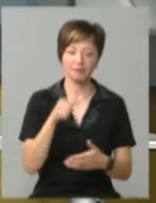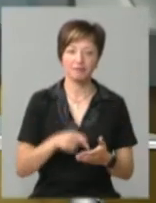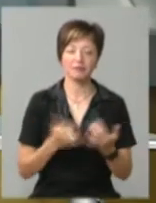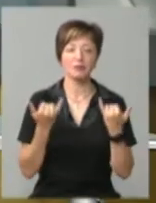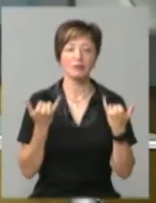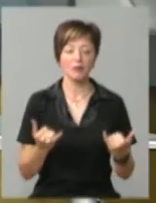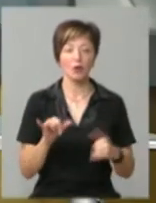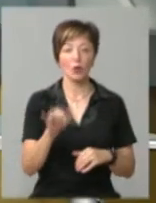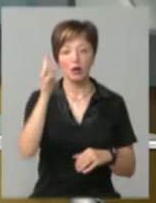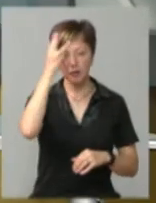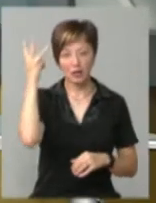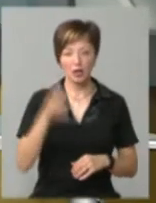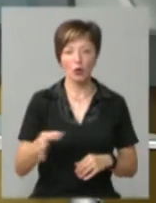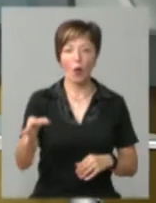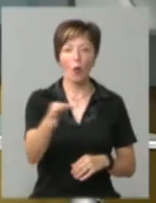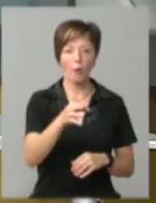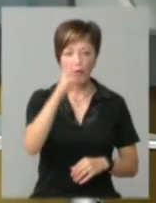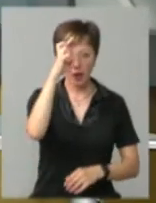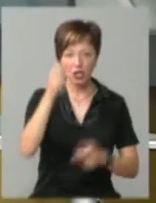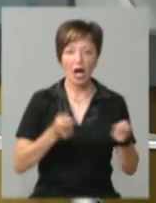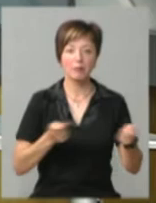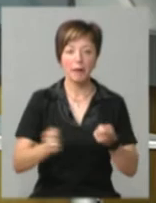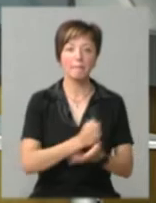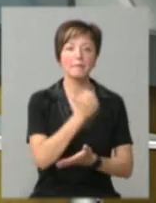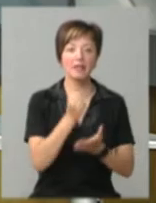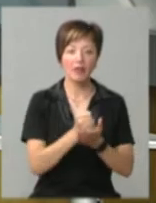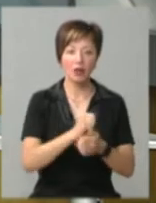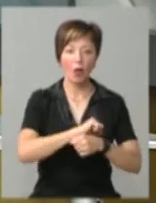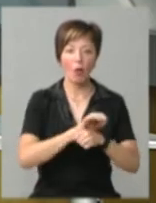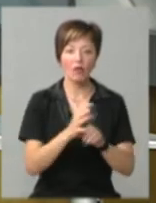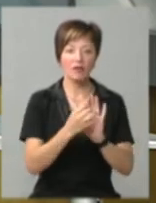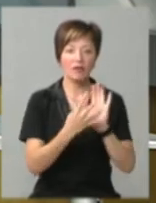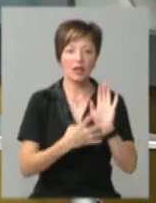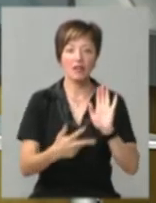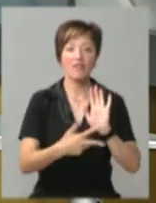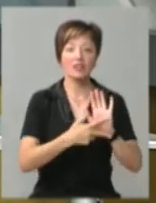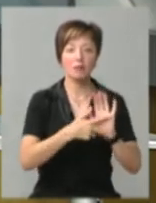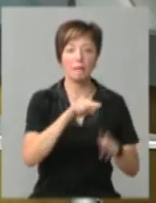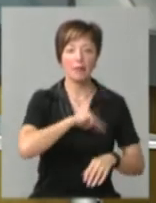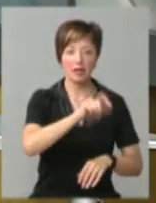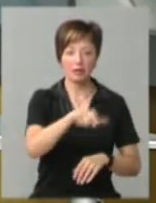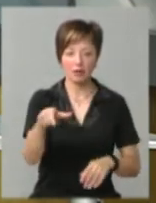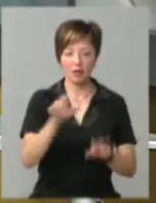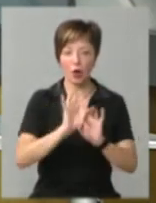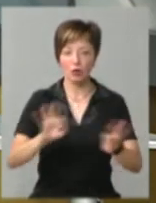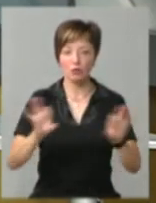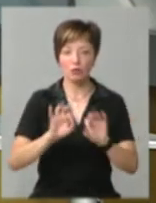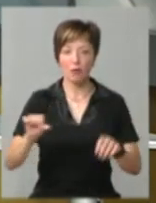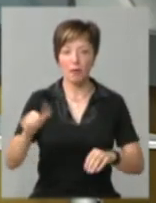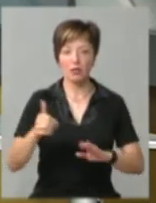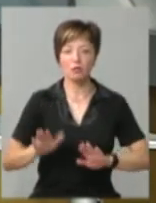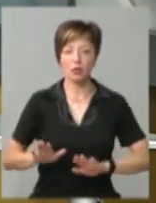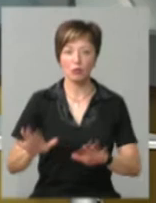Сьогодні у Хмельницькій облдержадміністрації підтвердили ковід-19 ще у восьми працівників. Про це Суспільному розповів перший